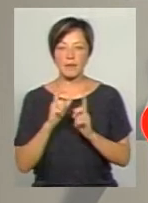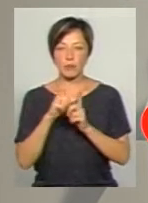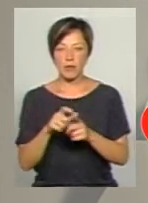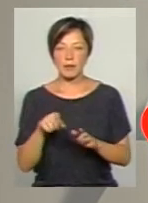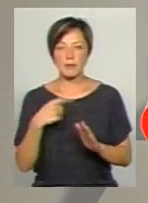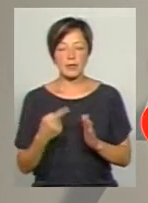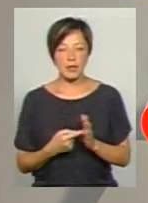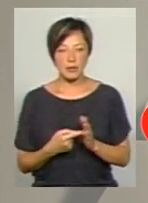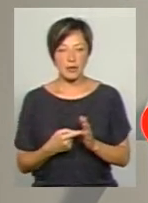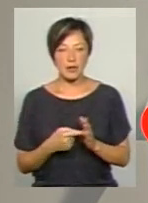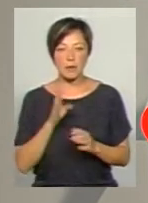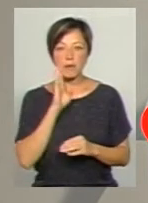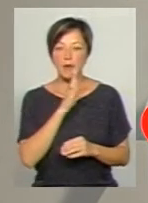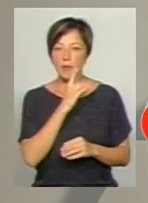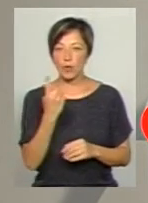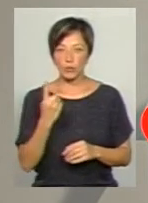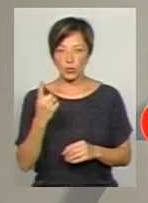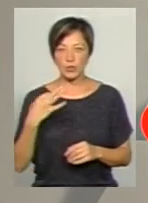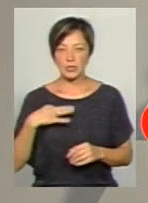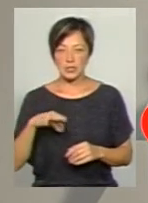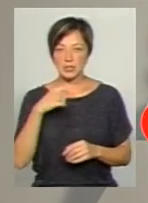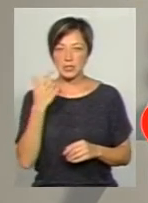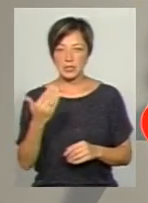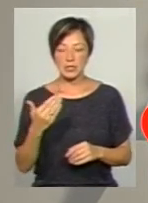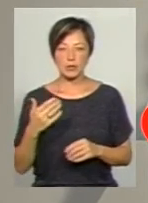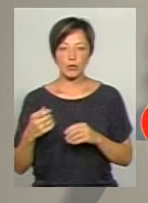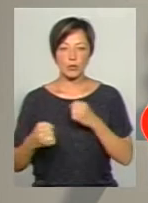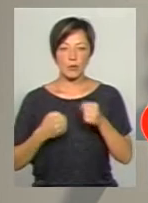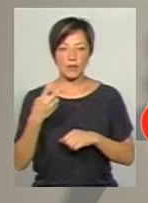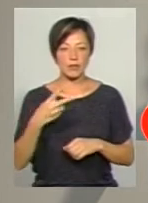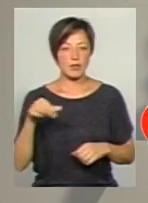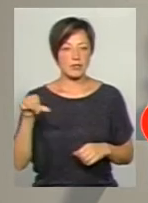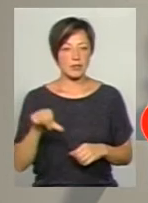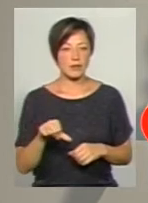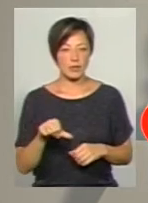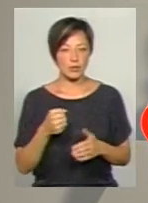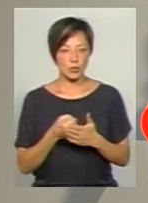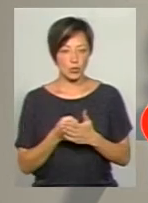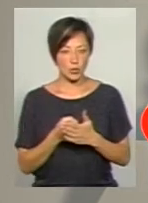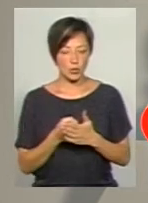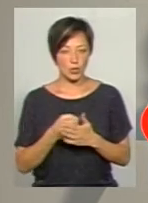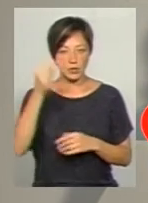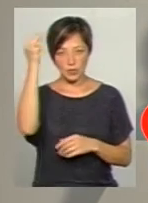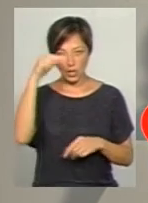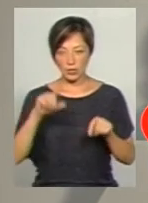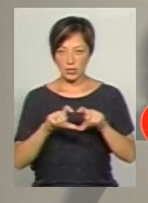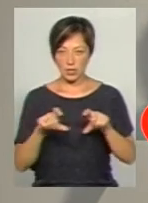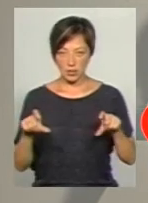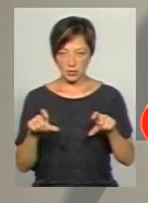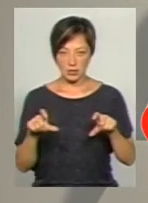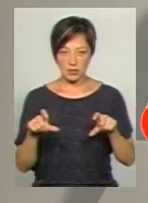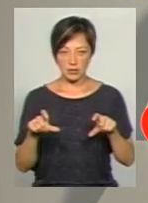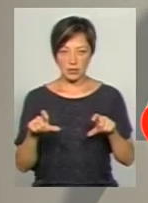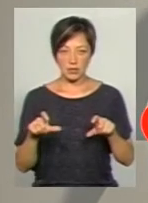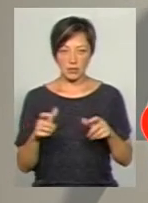мама одного із учнів сказала, що її син буде добиратися 20 хвилин до навчального закладу тут за двічі